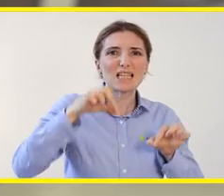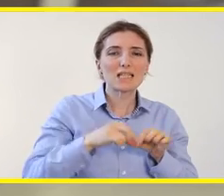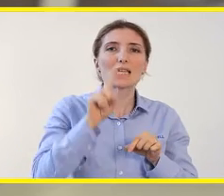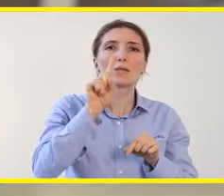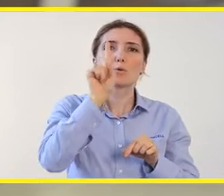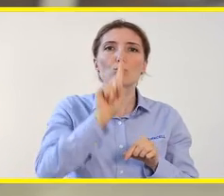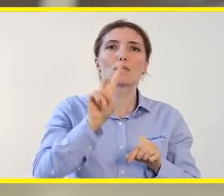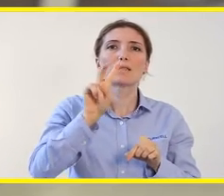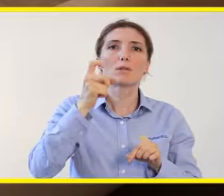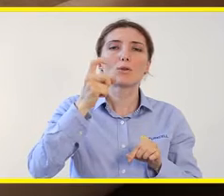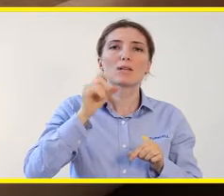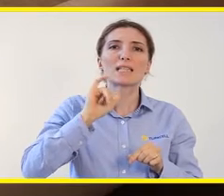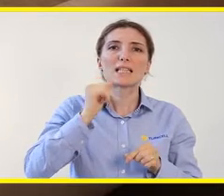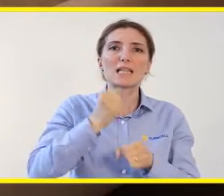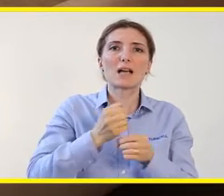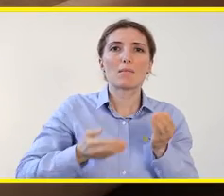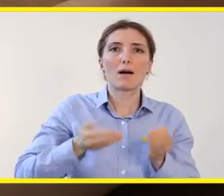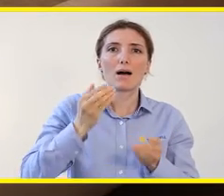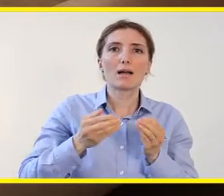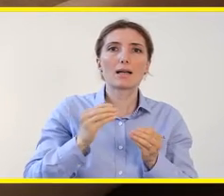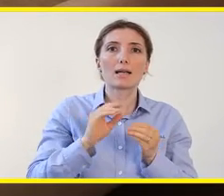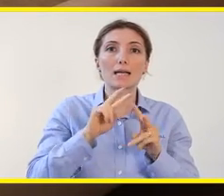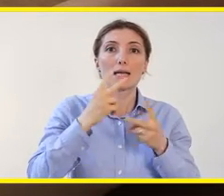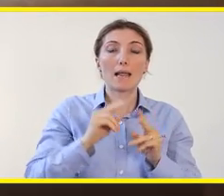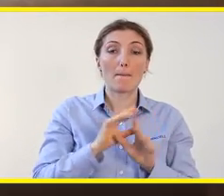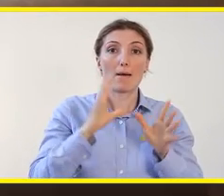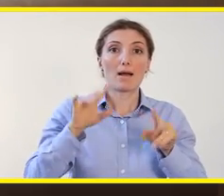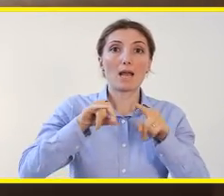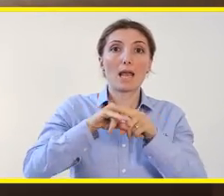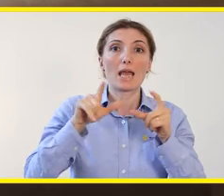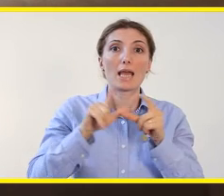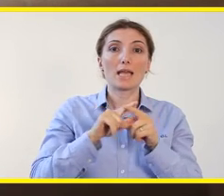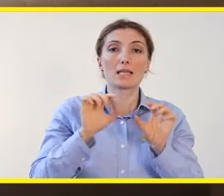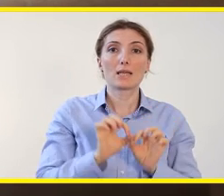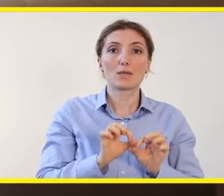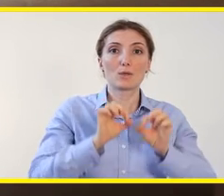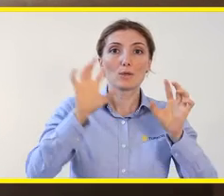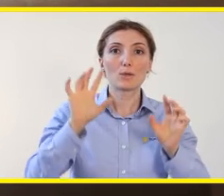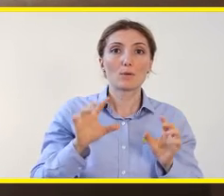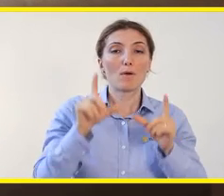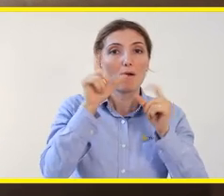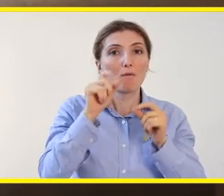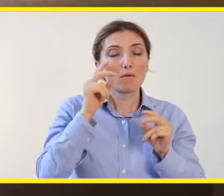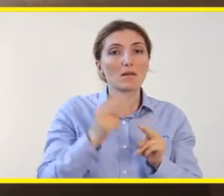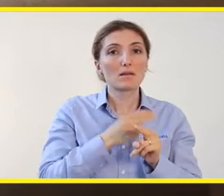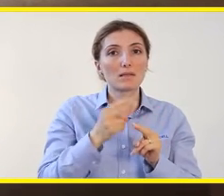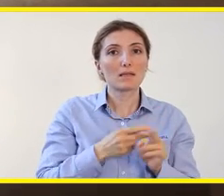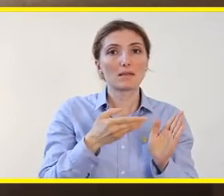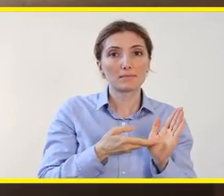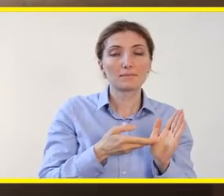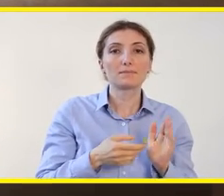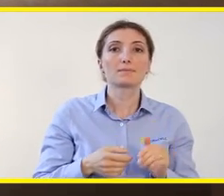T60'ın 5 inçlik HD IPS ekranı, parlak renkler ve HD kalitesinde multimedya deneyimi kullanıcıya sunuyor.